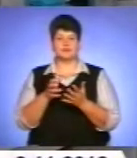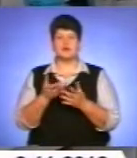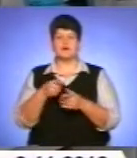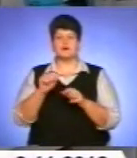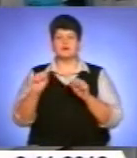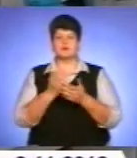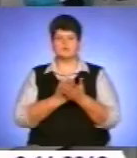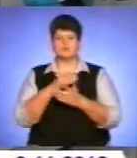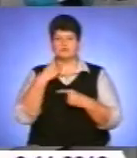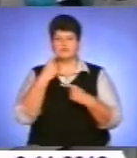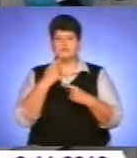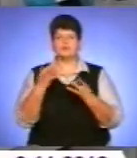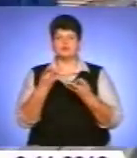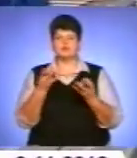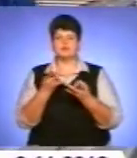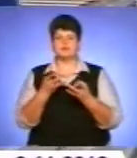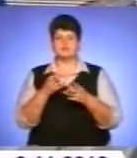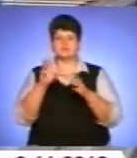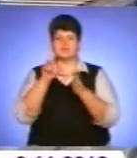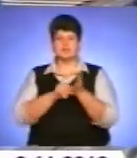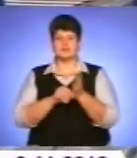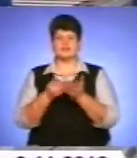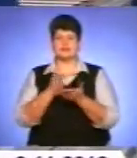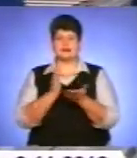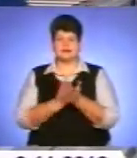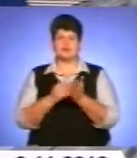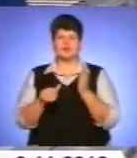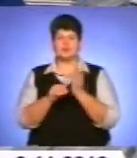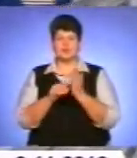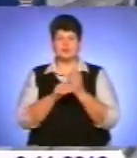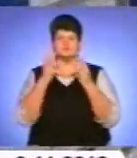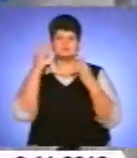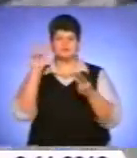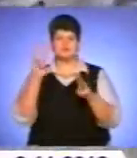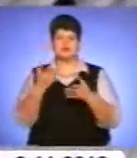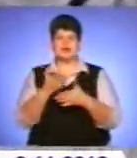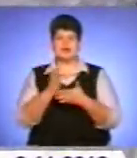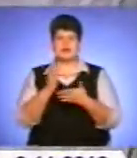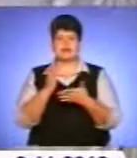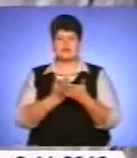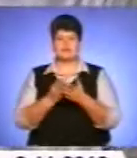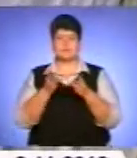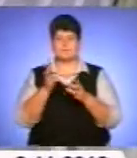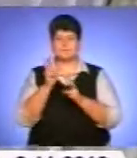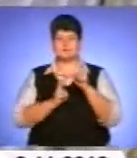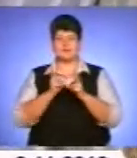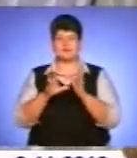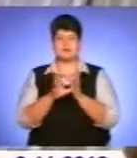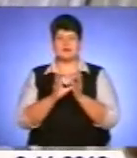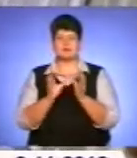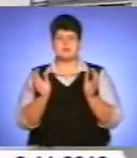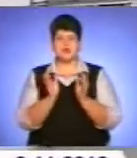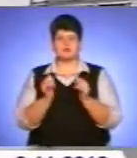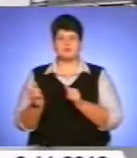уникнути зростання витрад на виробництво та здешевити хліб, державі допоможе модернізація хлібопекарських підприємств енергозберігаючим